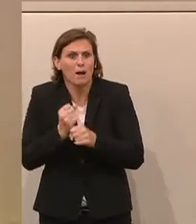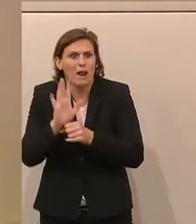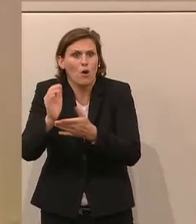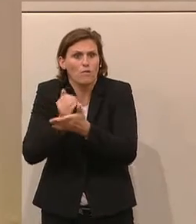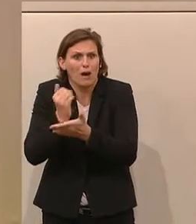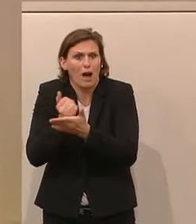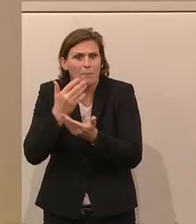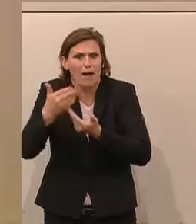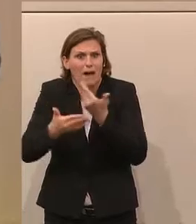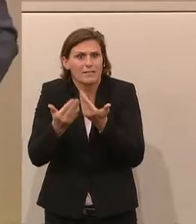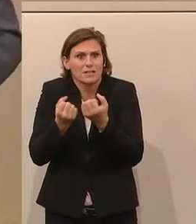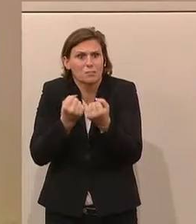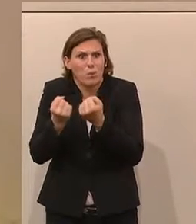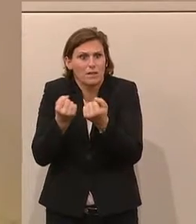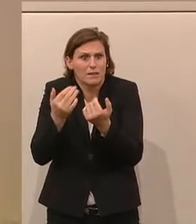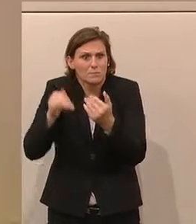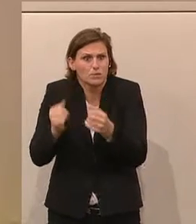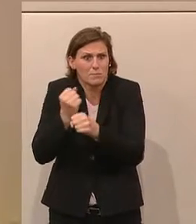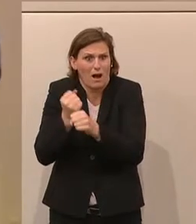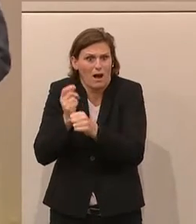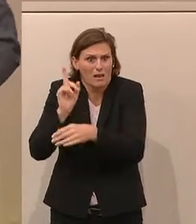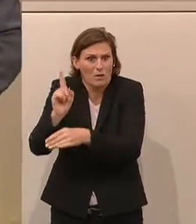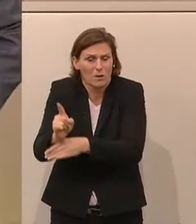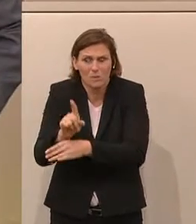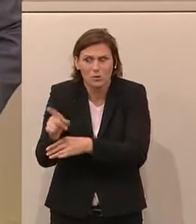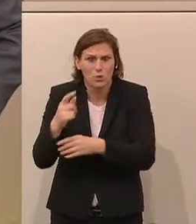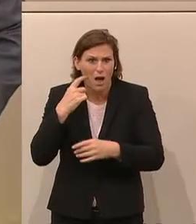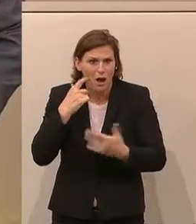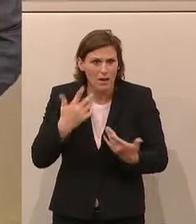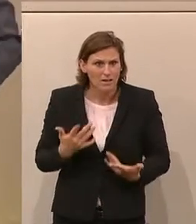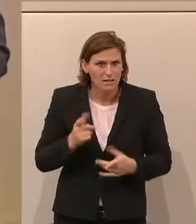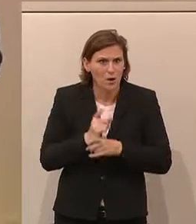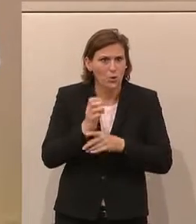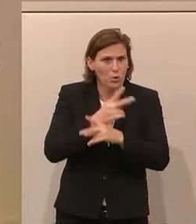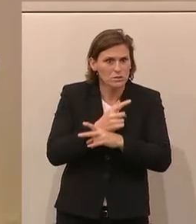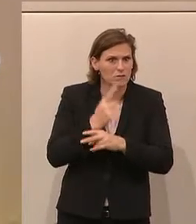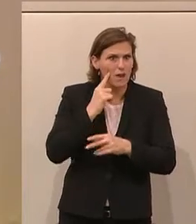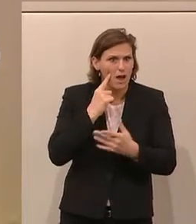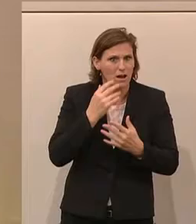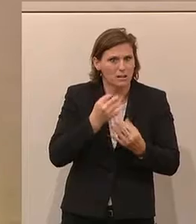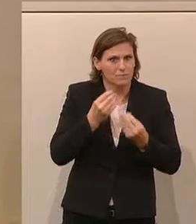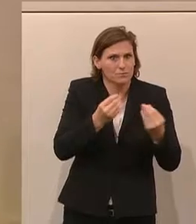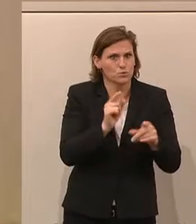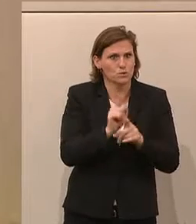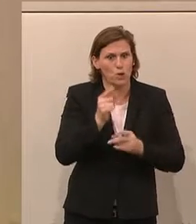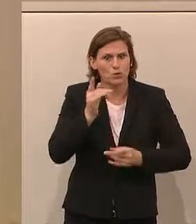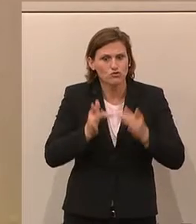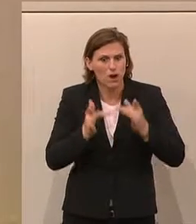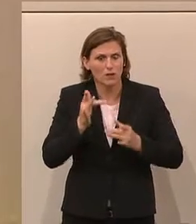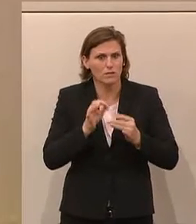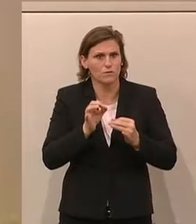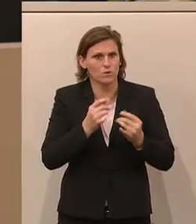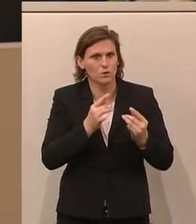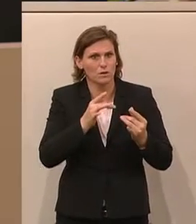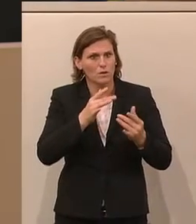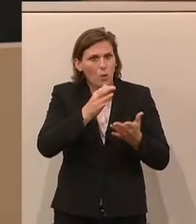nämlich Handelspolitik, dann machen sie sich lächerlich, dann macht Österreich sich lächerlich und sie schaden dem Standort. Es ist schön,